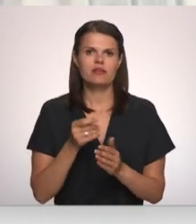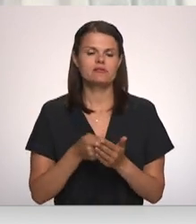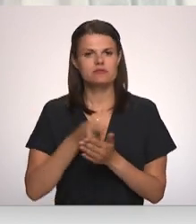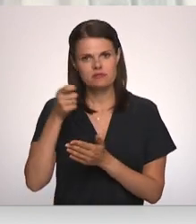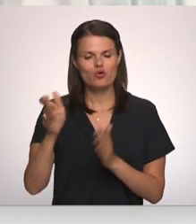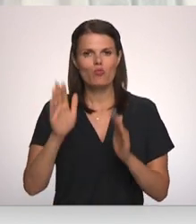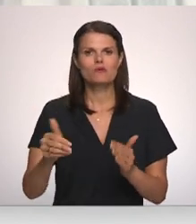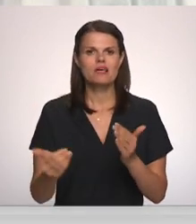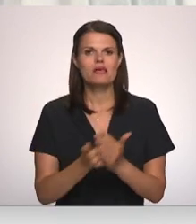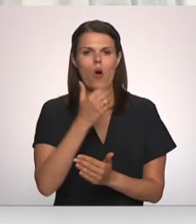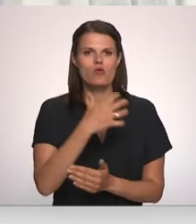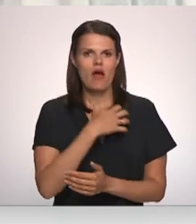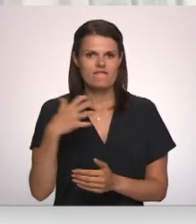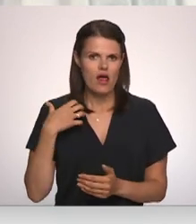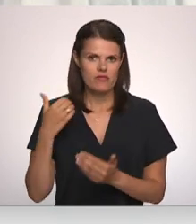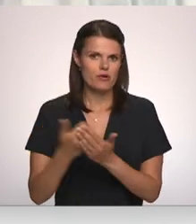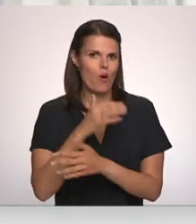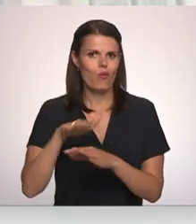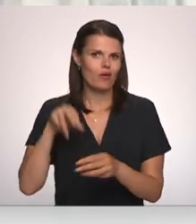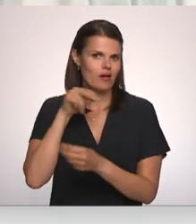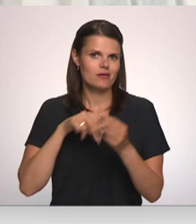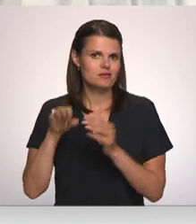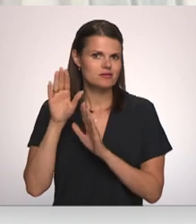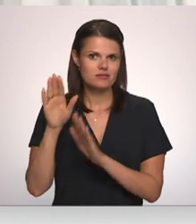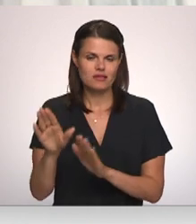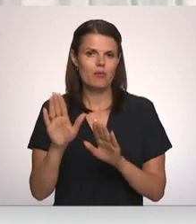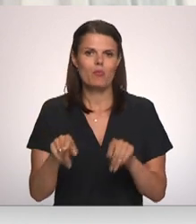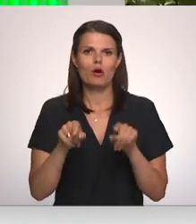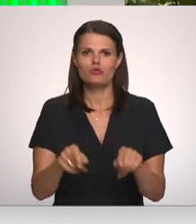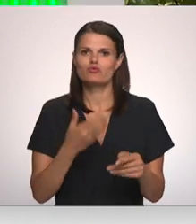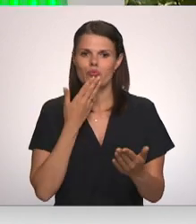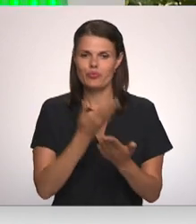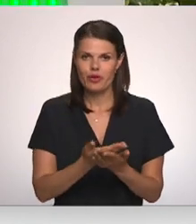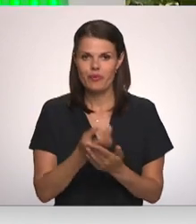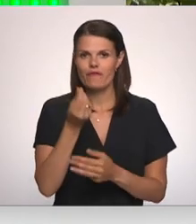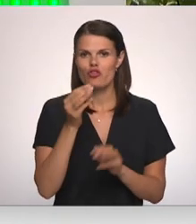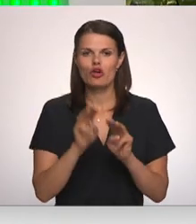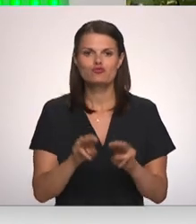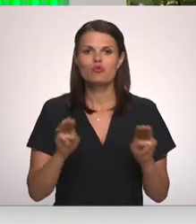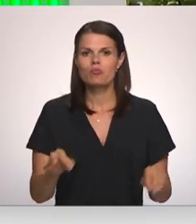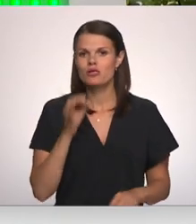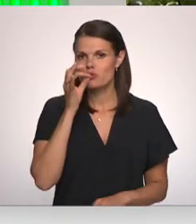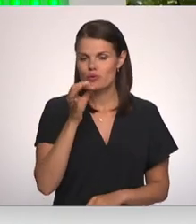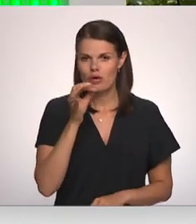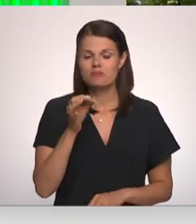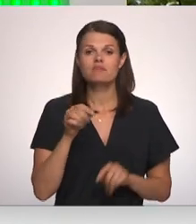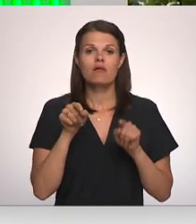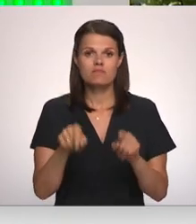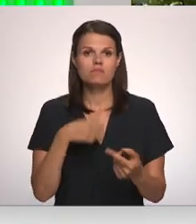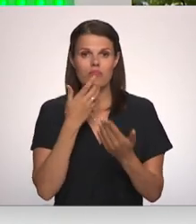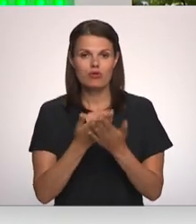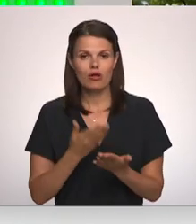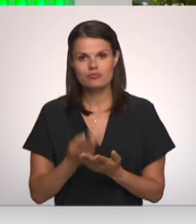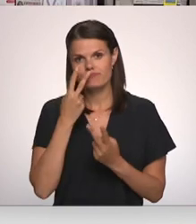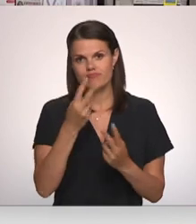valdības, un jauna valdība attiecīgi varētu lemt par šo priekšlikumu. Finanšu ministrijā norāda, ka šādiem priekšlikumiem tiek